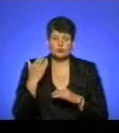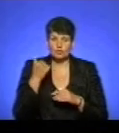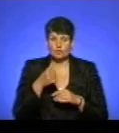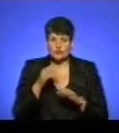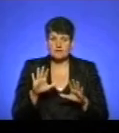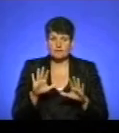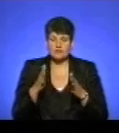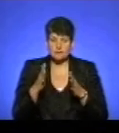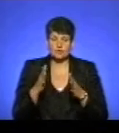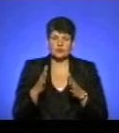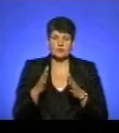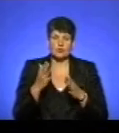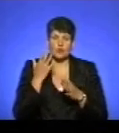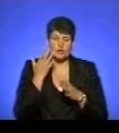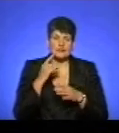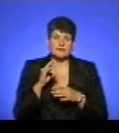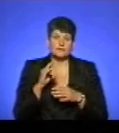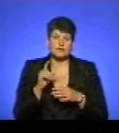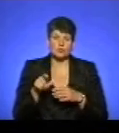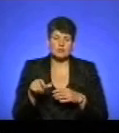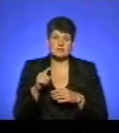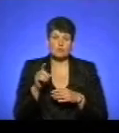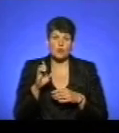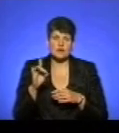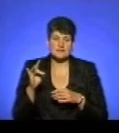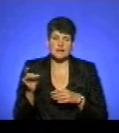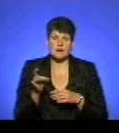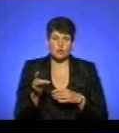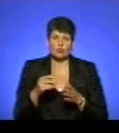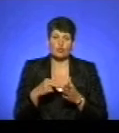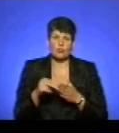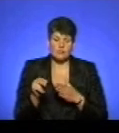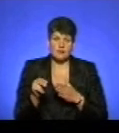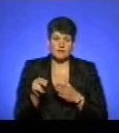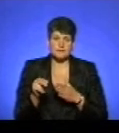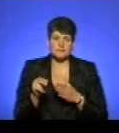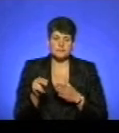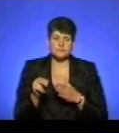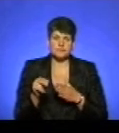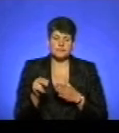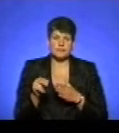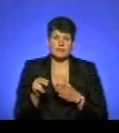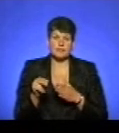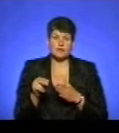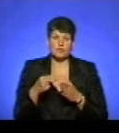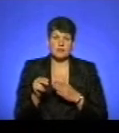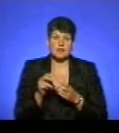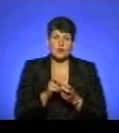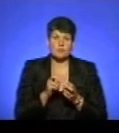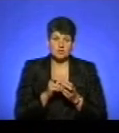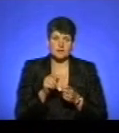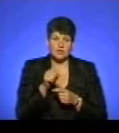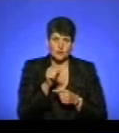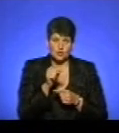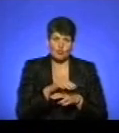допомню, випадок, коли жителі Зборівського району придбали в ході підрозслідування, це було встановлено хомячка на цьому